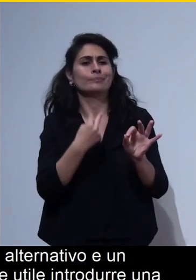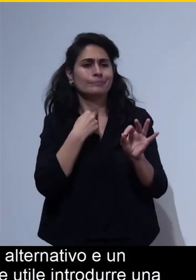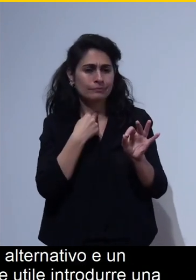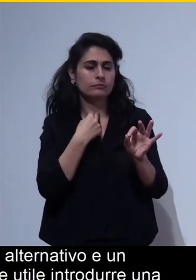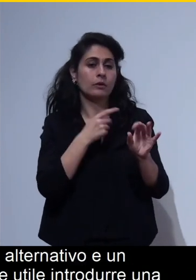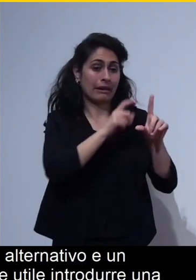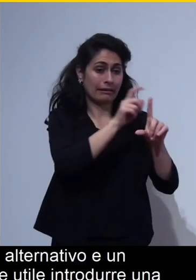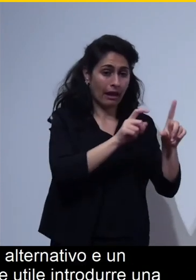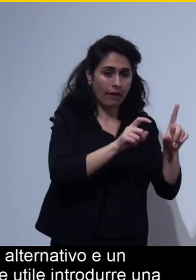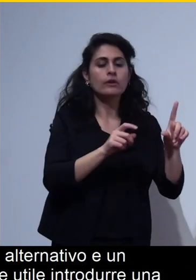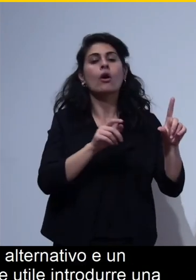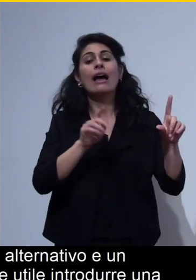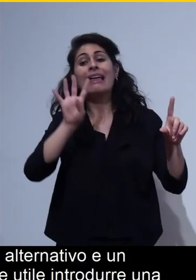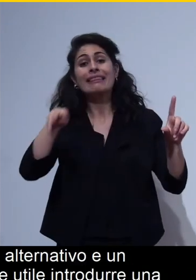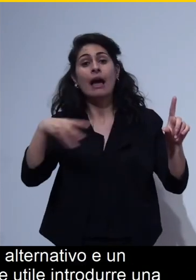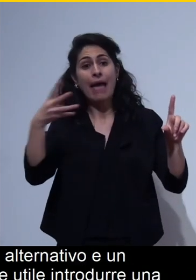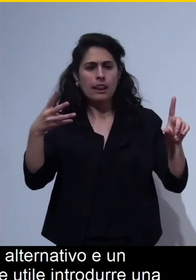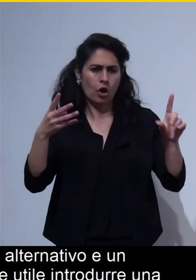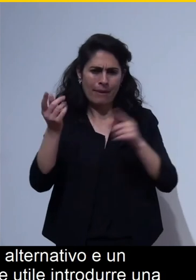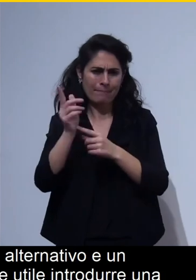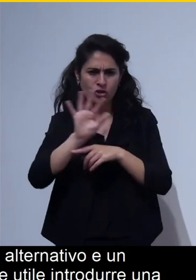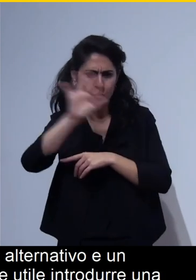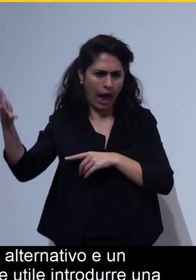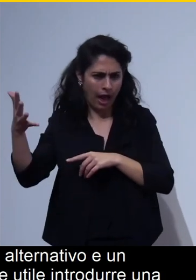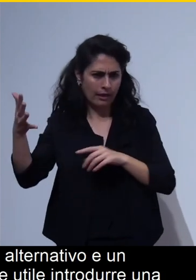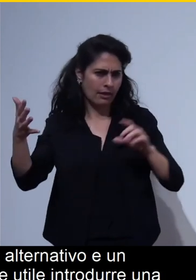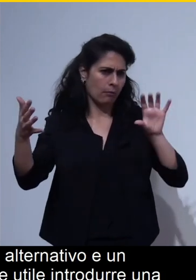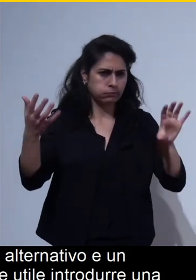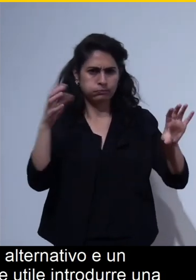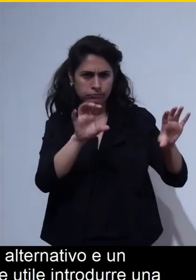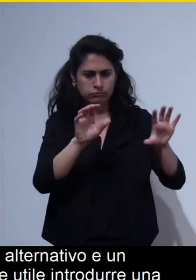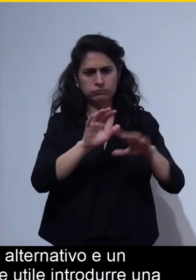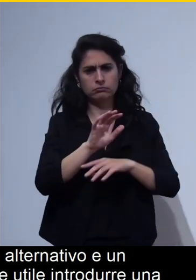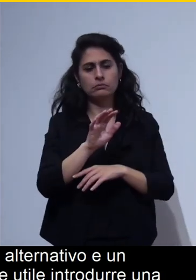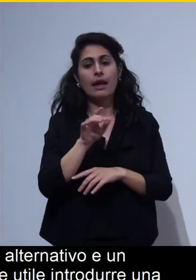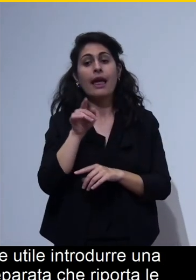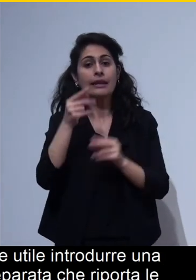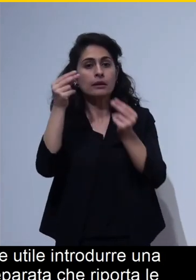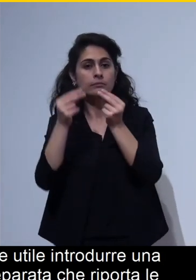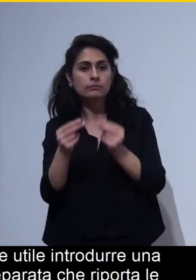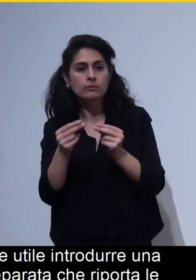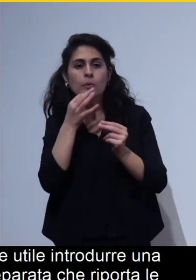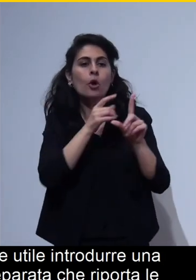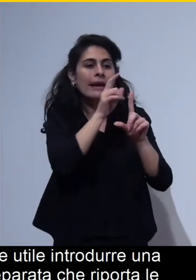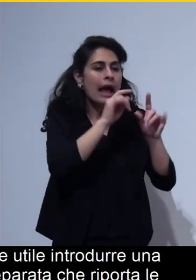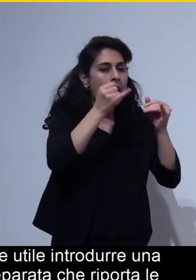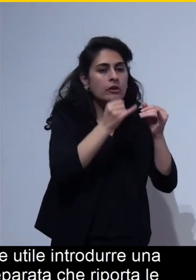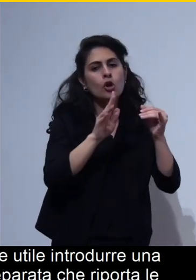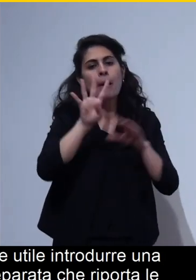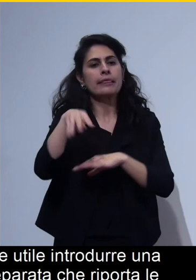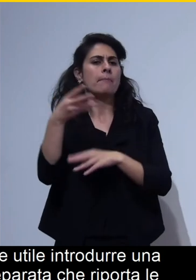in cui c'è l'immagine che descrive che riporta come dire le caratteristiche essenziali del grafico quindi sì